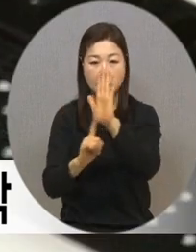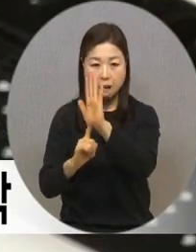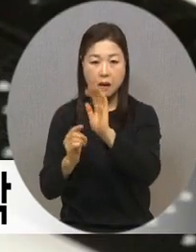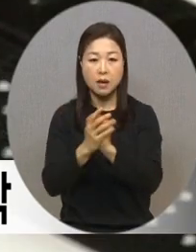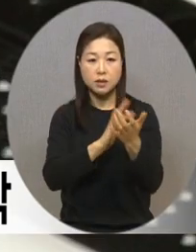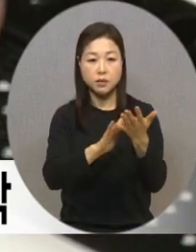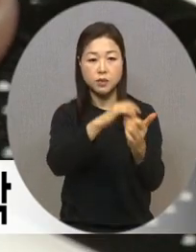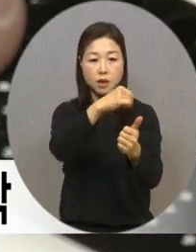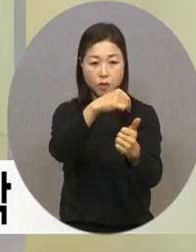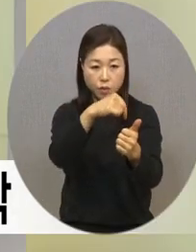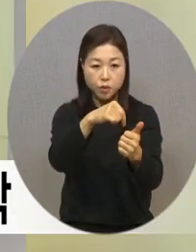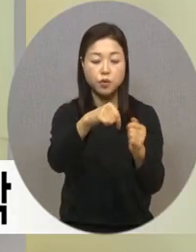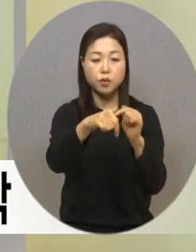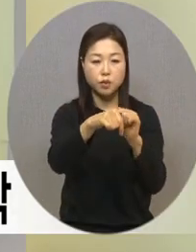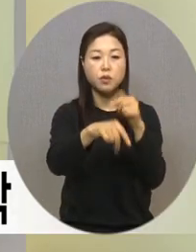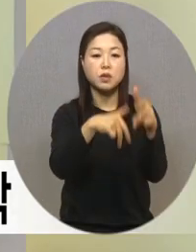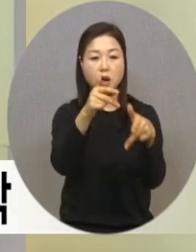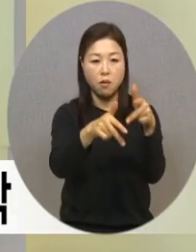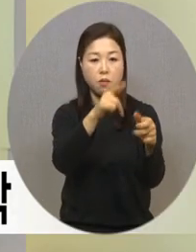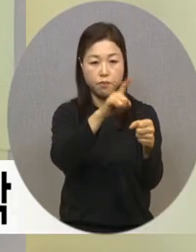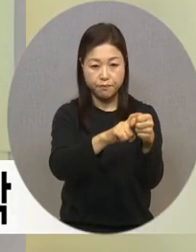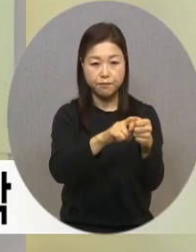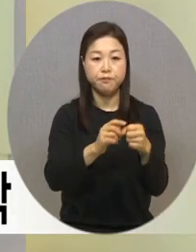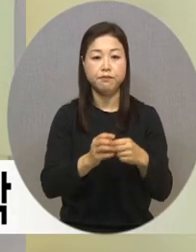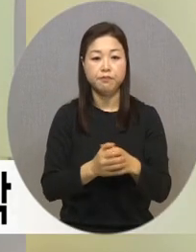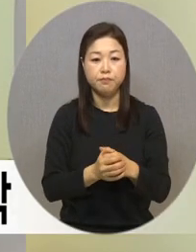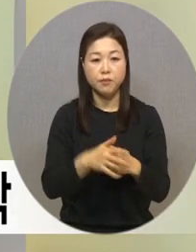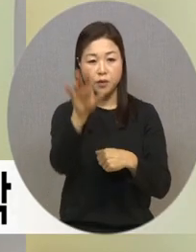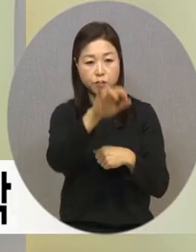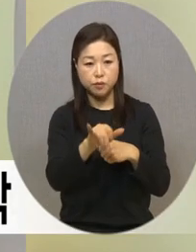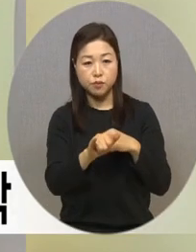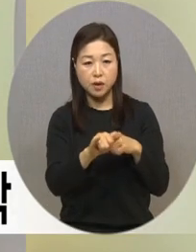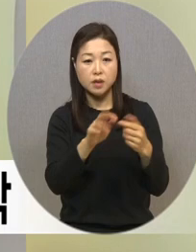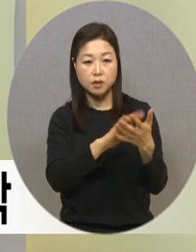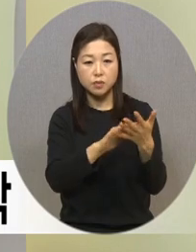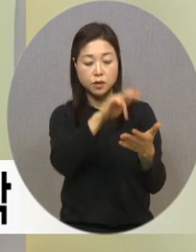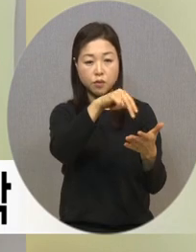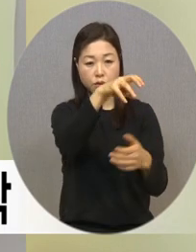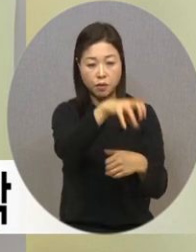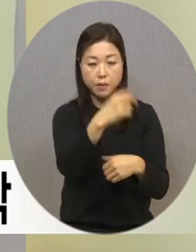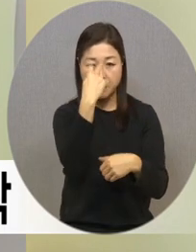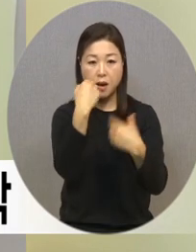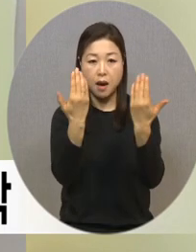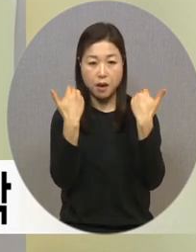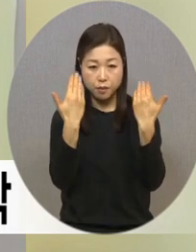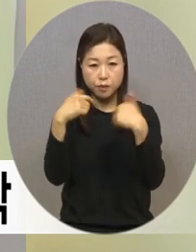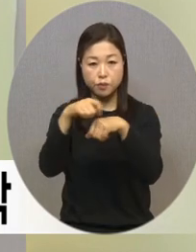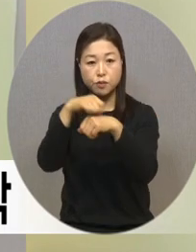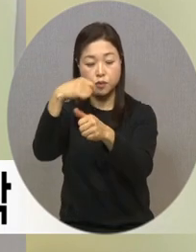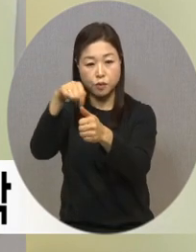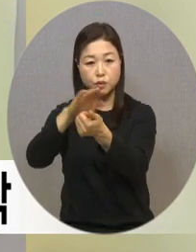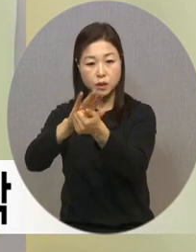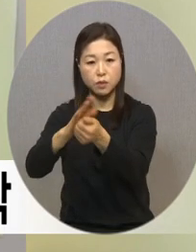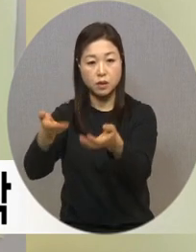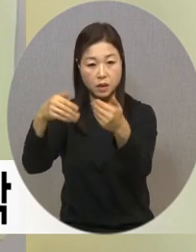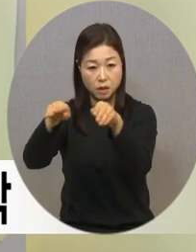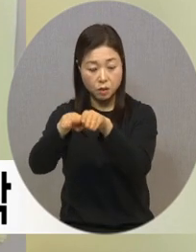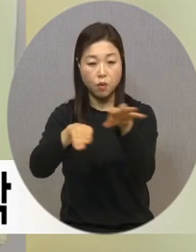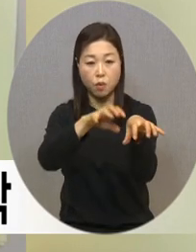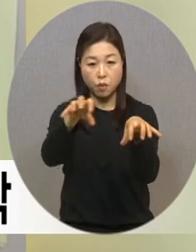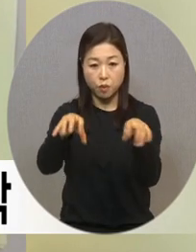조성 사업에 따른 것으로 제작된 교구는 전국의 점자 도서관과 맹학교, 특수교육지원센터 등